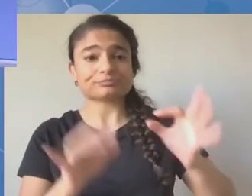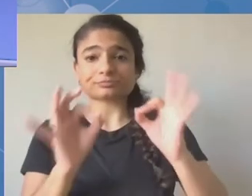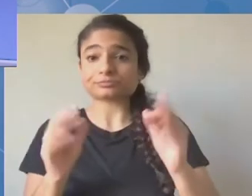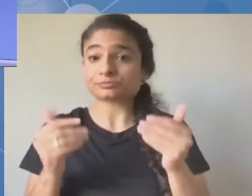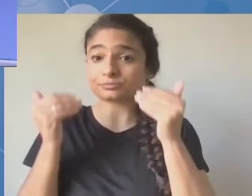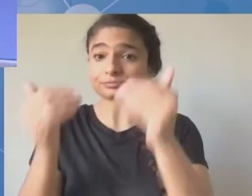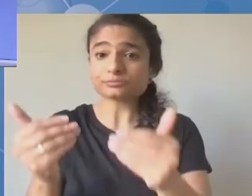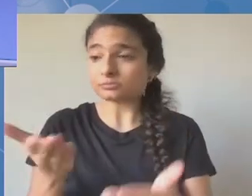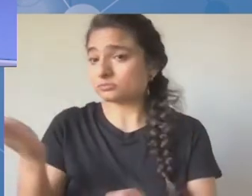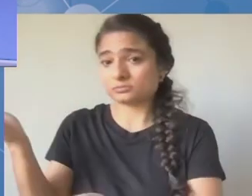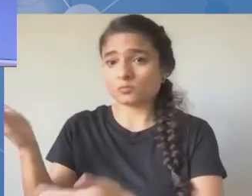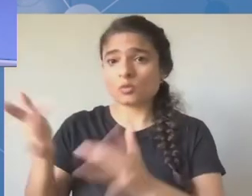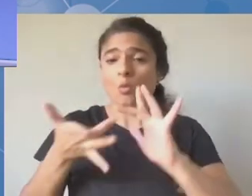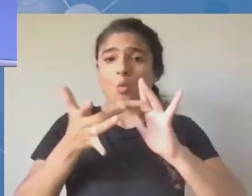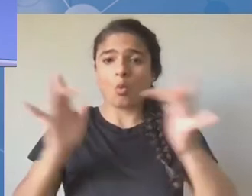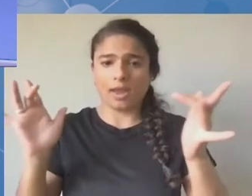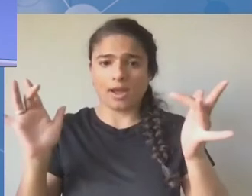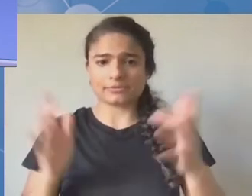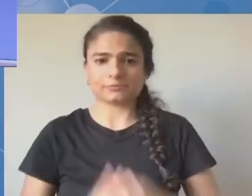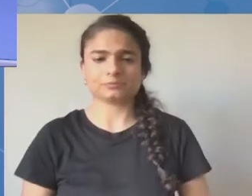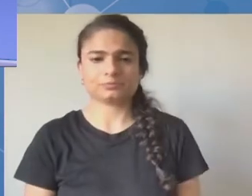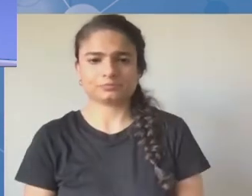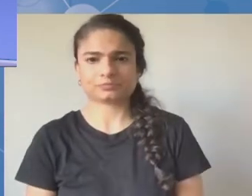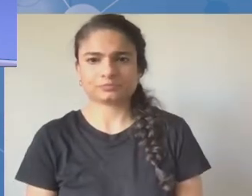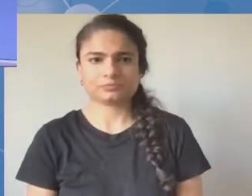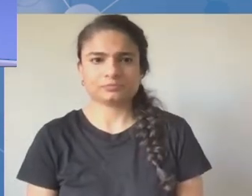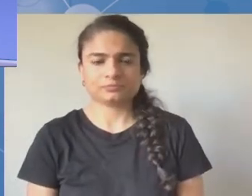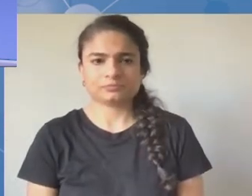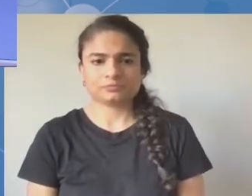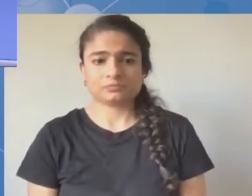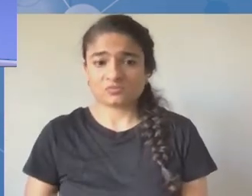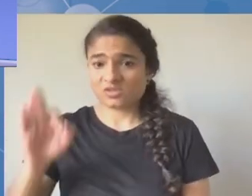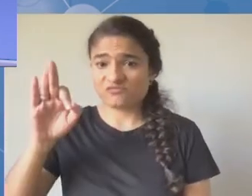zadane przez internet, czy na komentarz, który zostanie wygłosiony przez internet. Proszę bardzo, Fred.